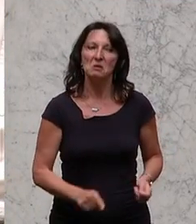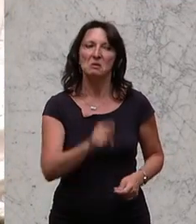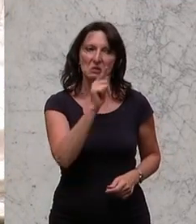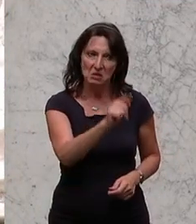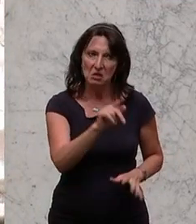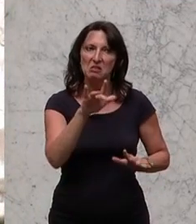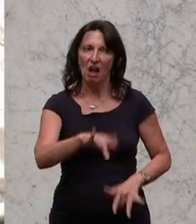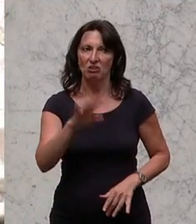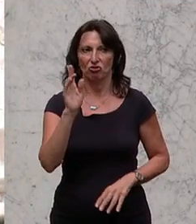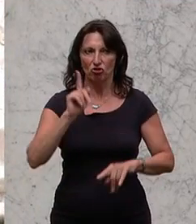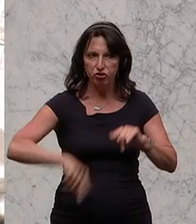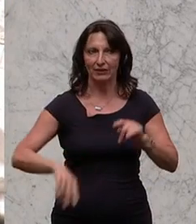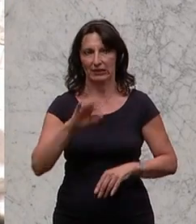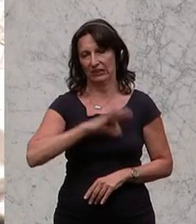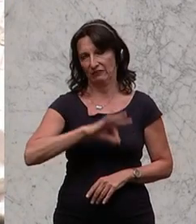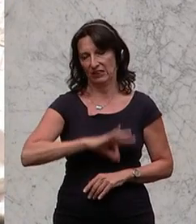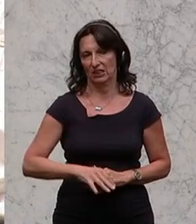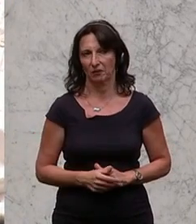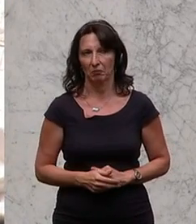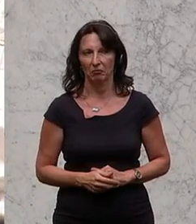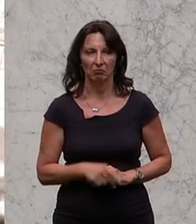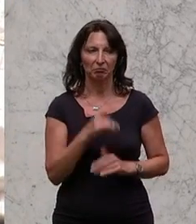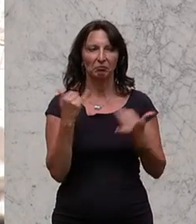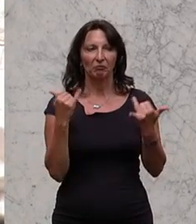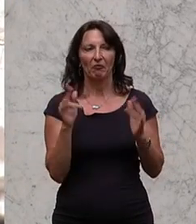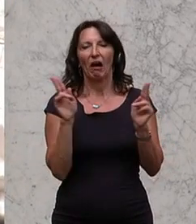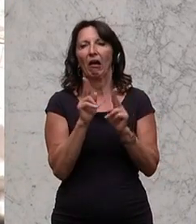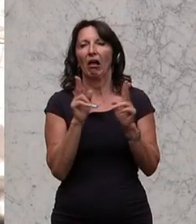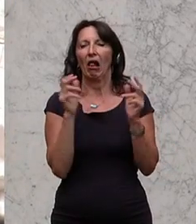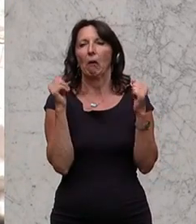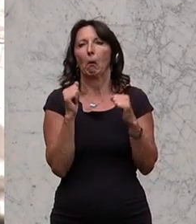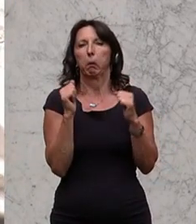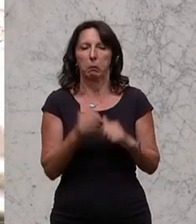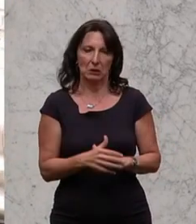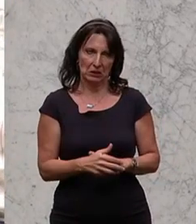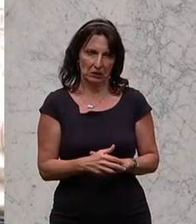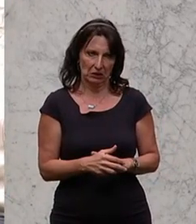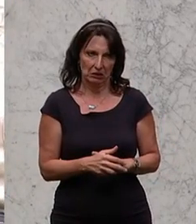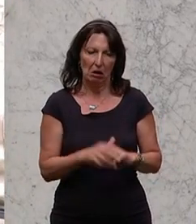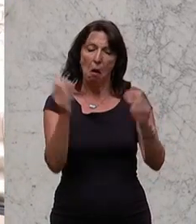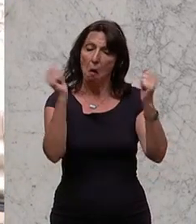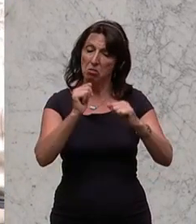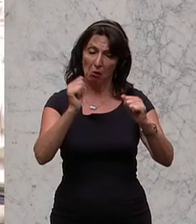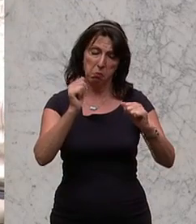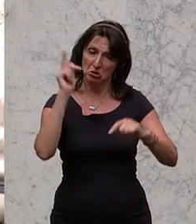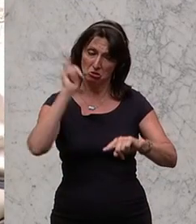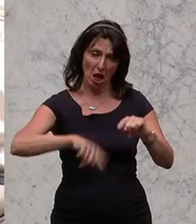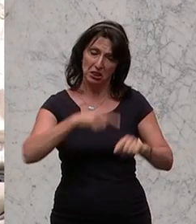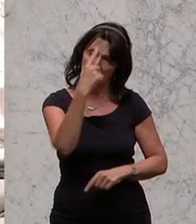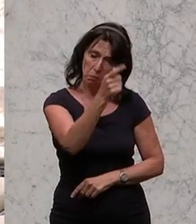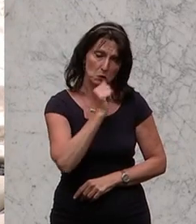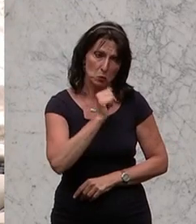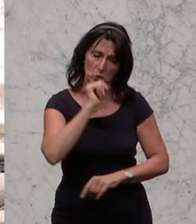Gewissen über weite Strecken. Es ist ein Minimalkonsens mit einem faulen Kompromiss von eurer Seite.